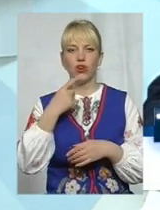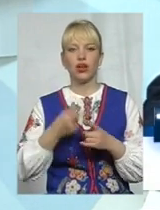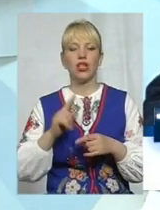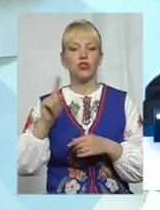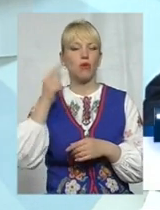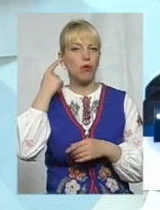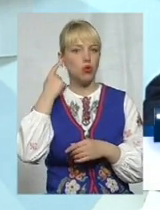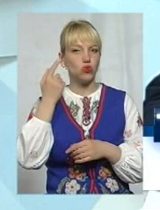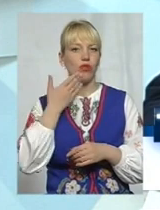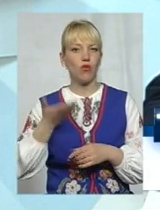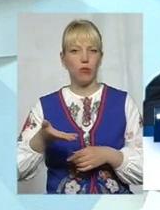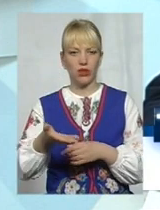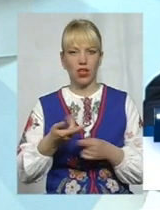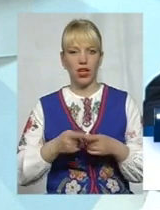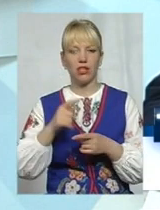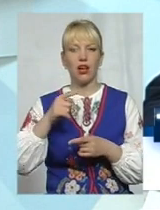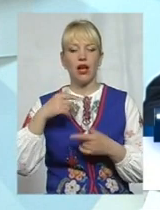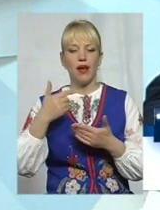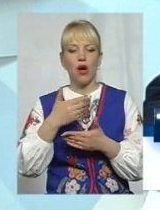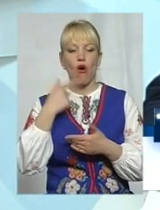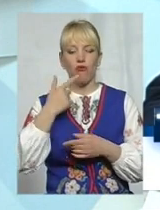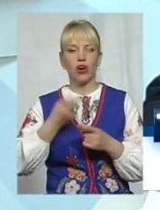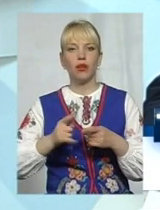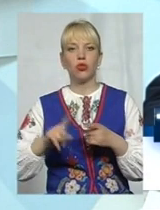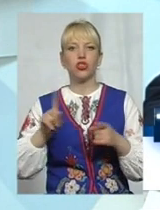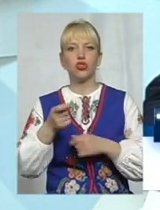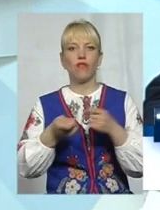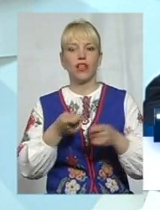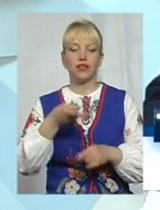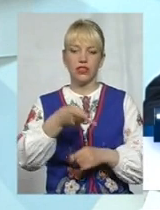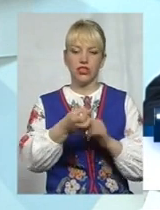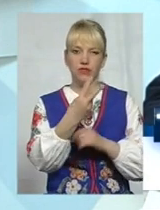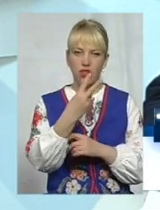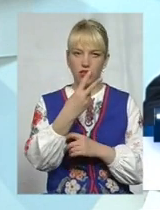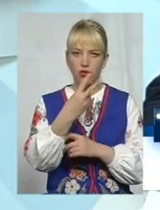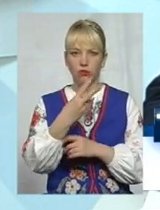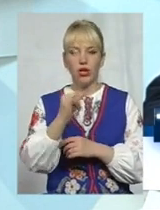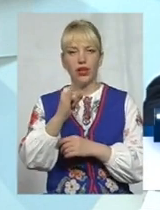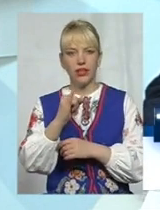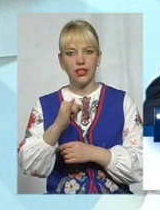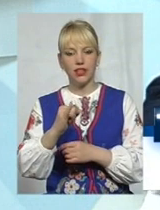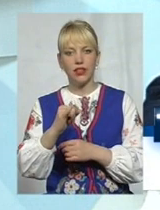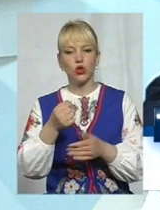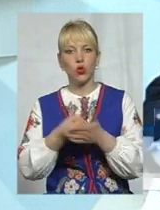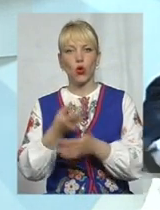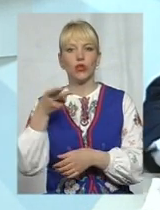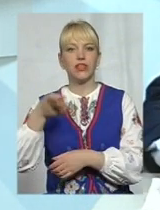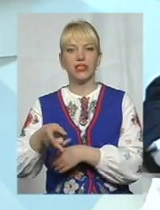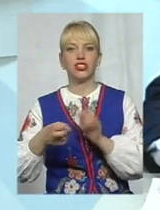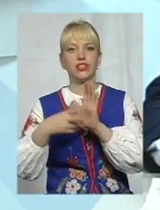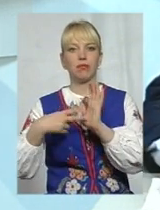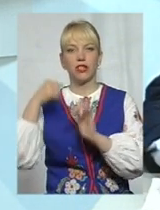в коментарях, говорять про те, що влада і в 2012 році, і відповідно до 2017